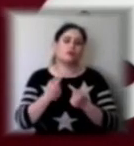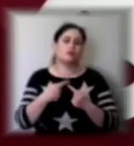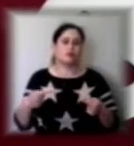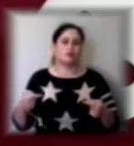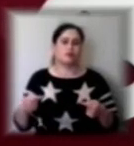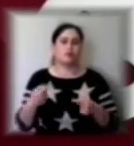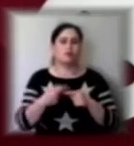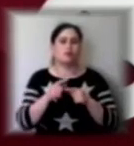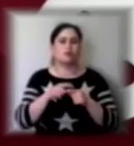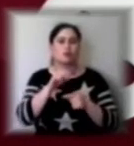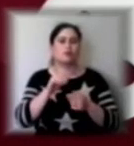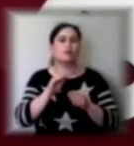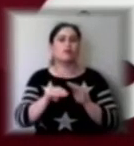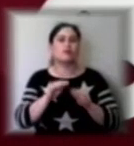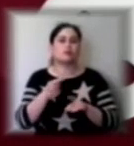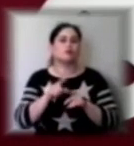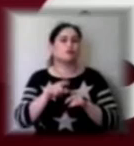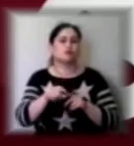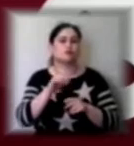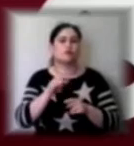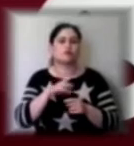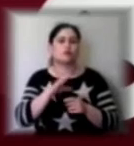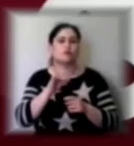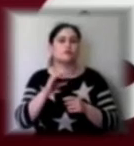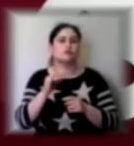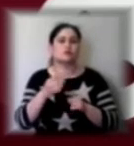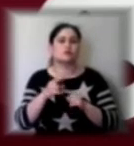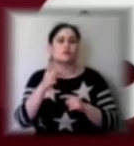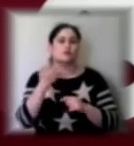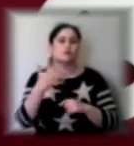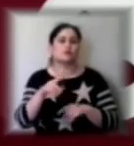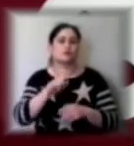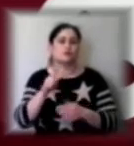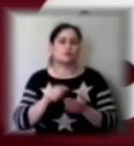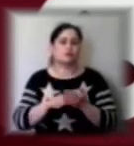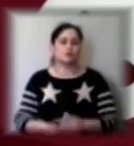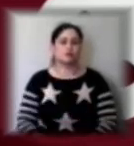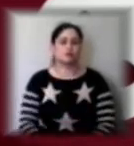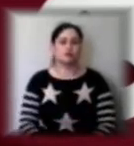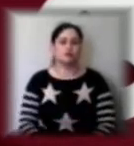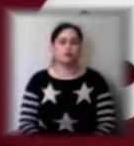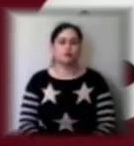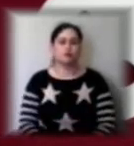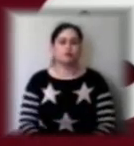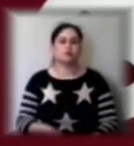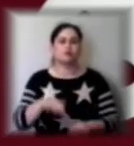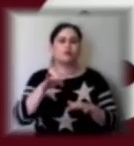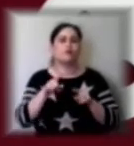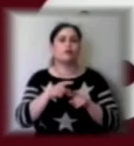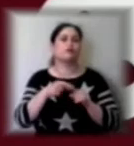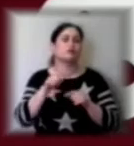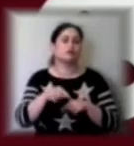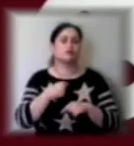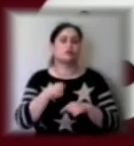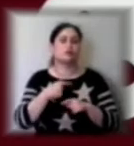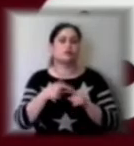то, що він назвав черговою сесією, 150 питань. Справа в тому, що я і письмово до міського